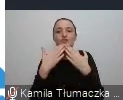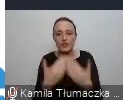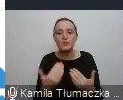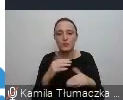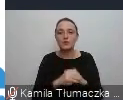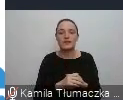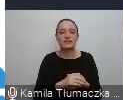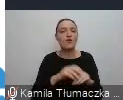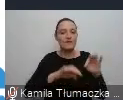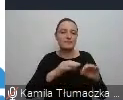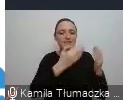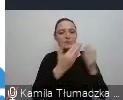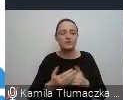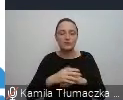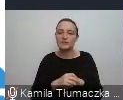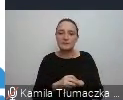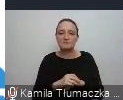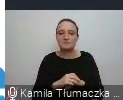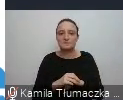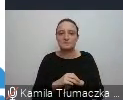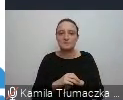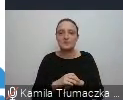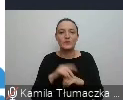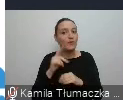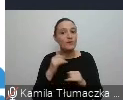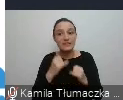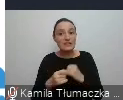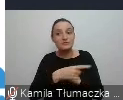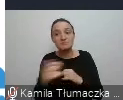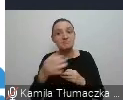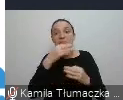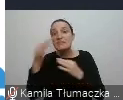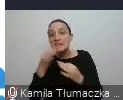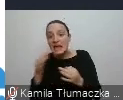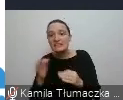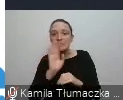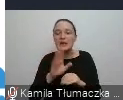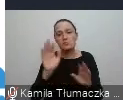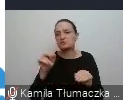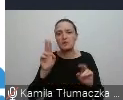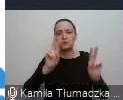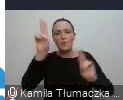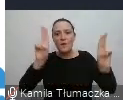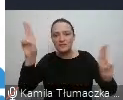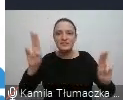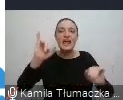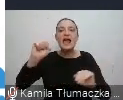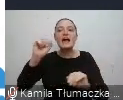konferencję. Gdyby były do mnie jakiekolwiek pytania, proszę się może zgłosić do Jacka,